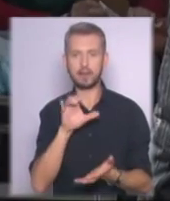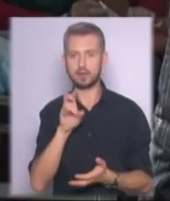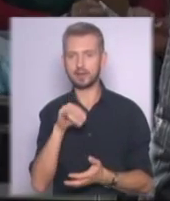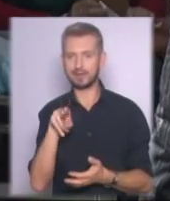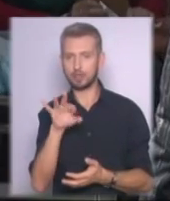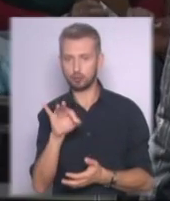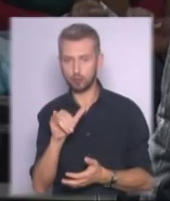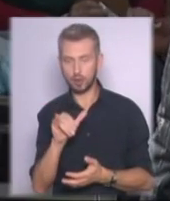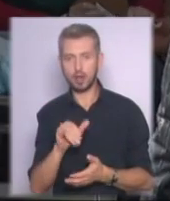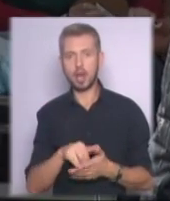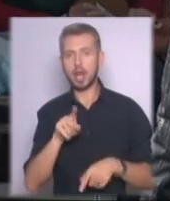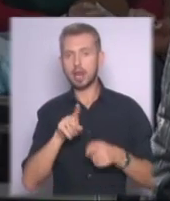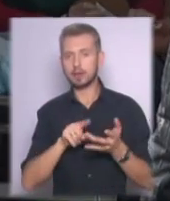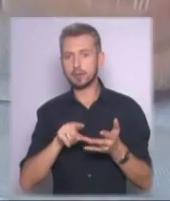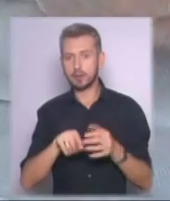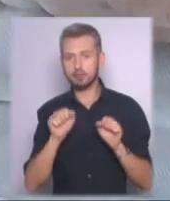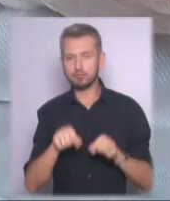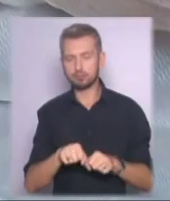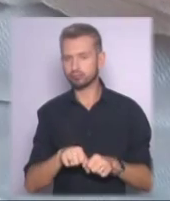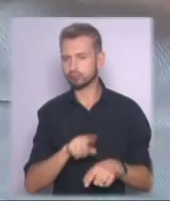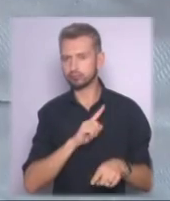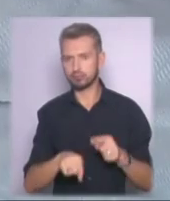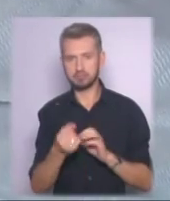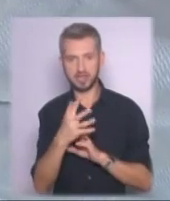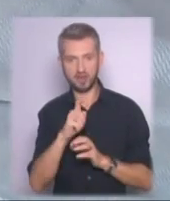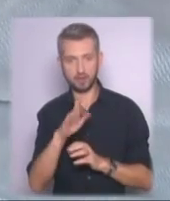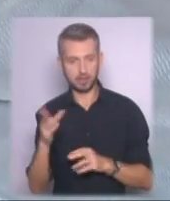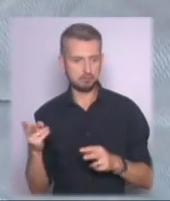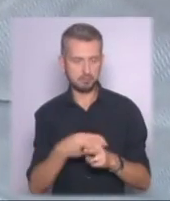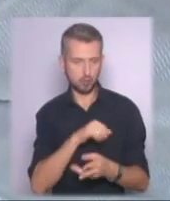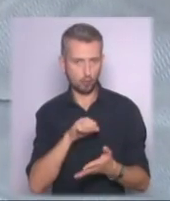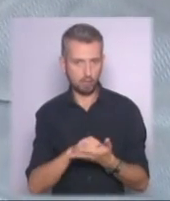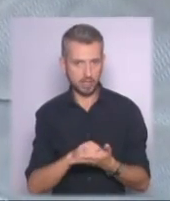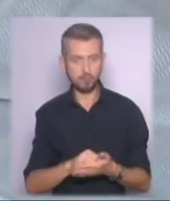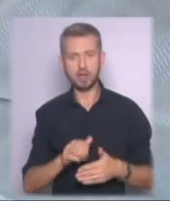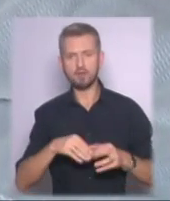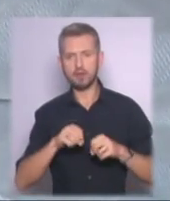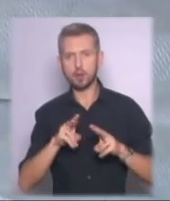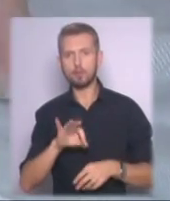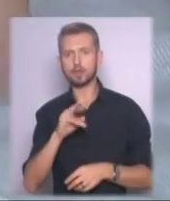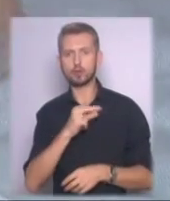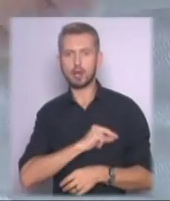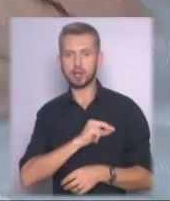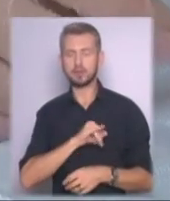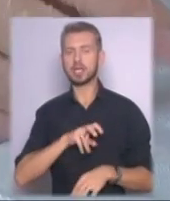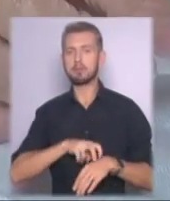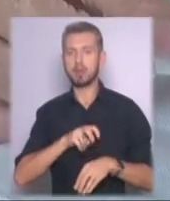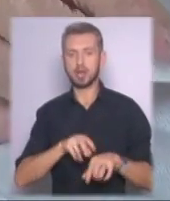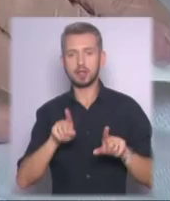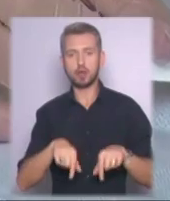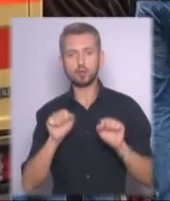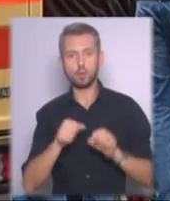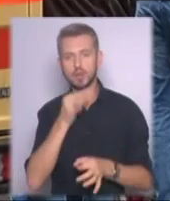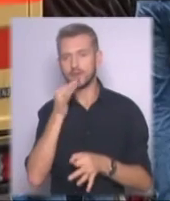Тест можна пройти лише за 15 хвилин без жодних документів. Кваліфіковані соціальні працівники та медики також зможуть